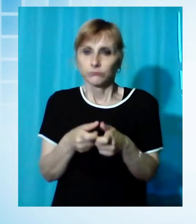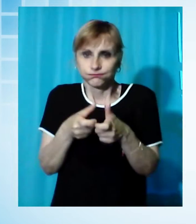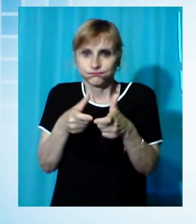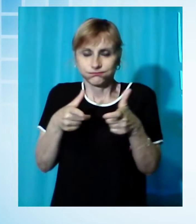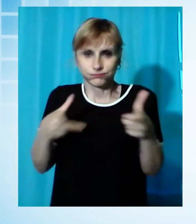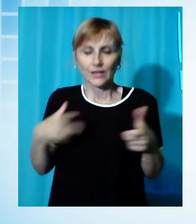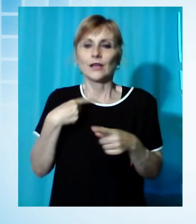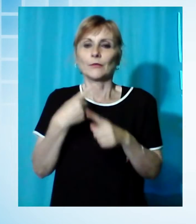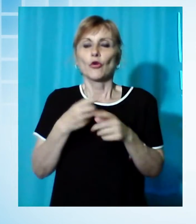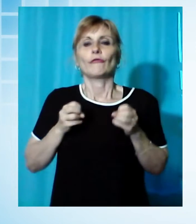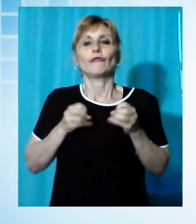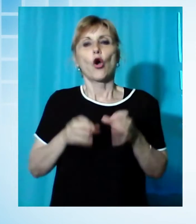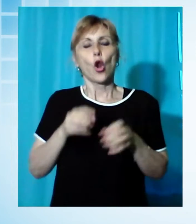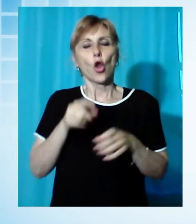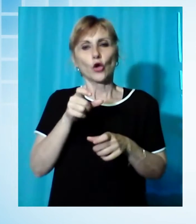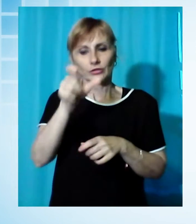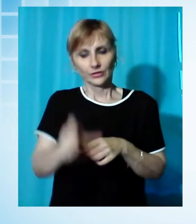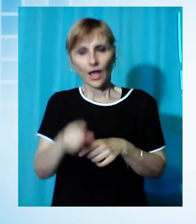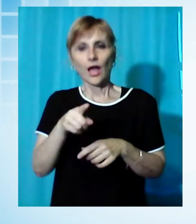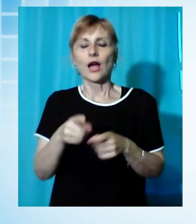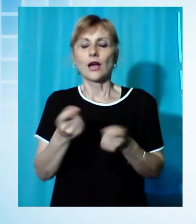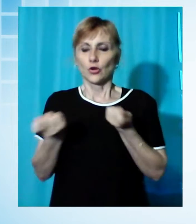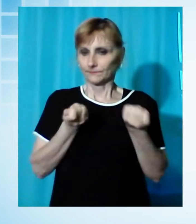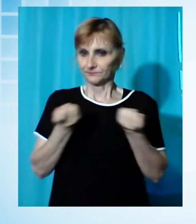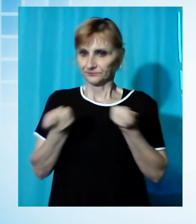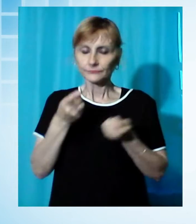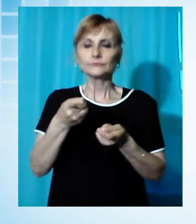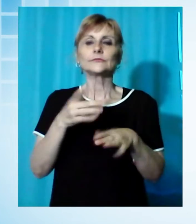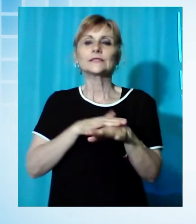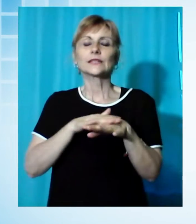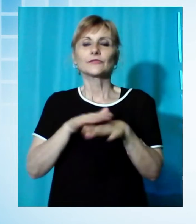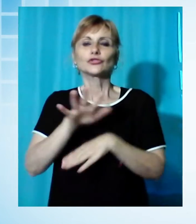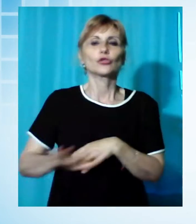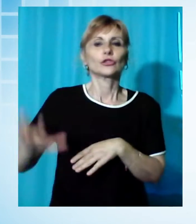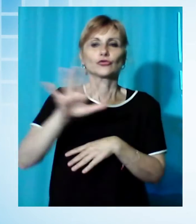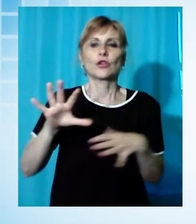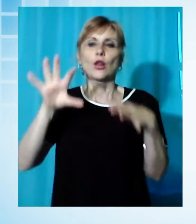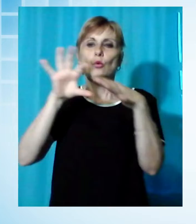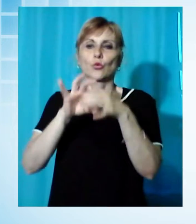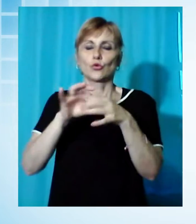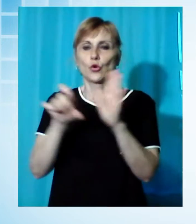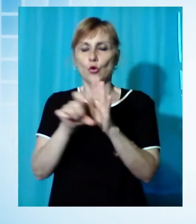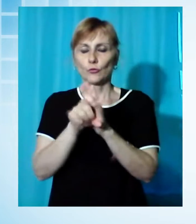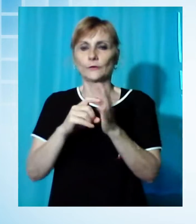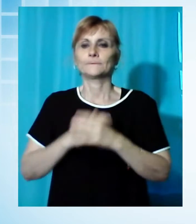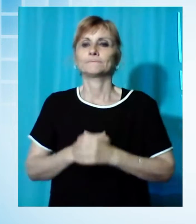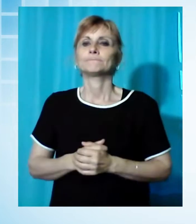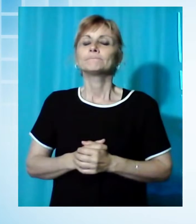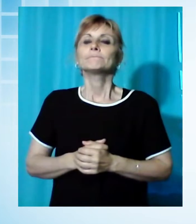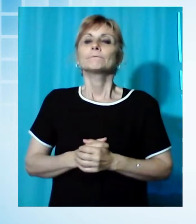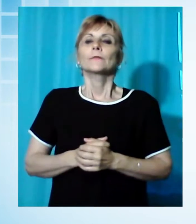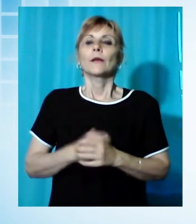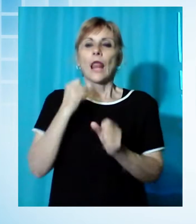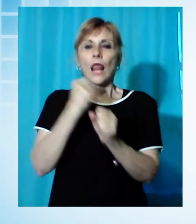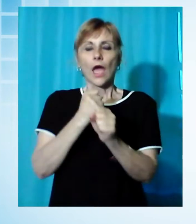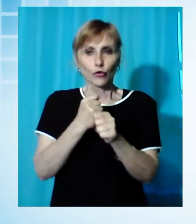che ha sempre coordinato sul campo le direttive del Servizio regionale dell'Unione dei Comuni. Importantissimo è stato poi il lavoro di esperti